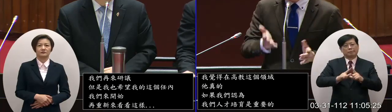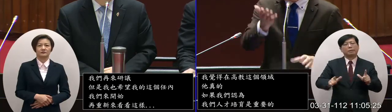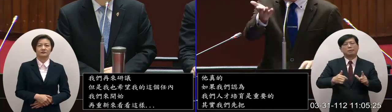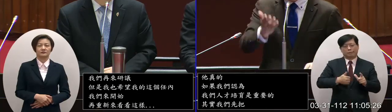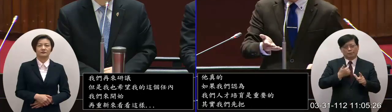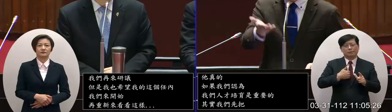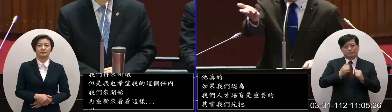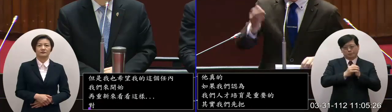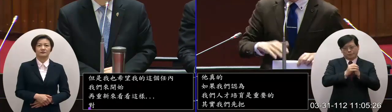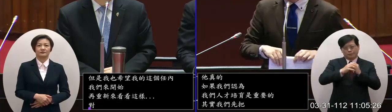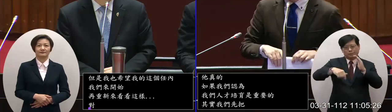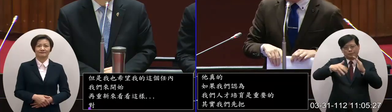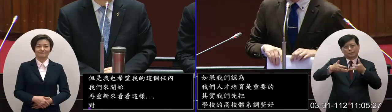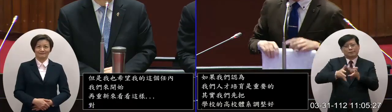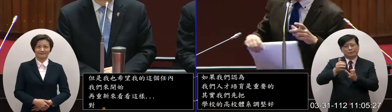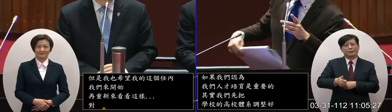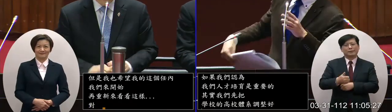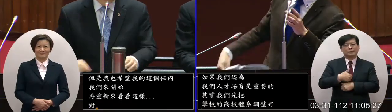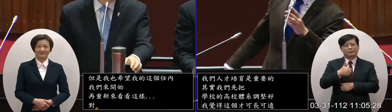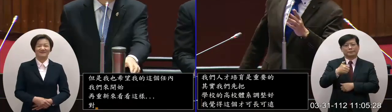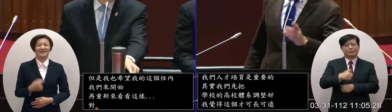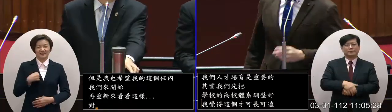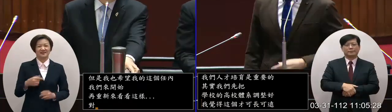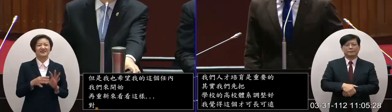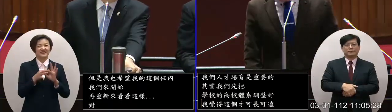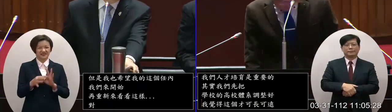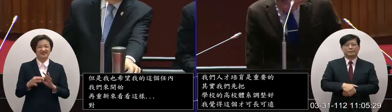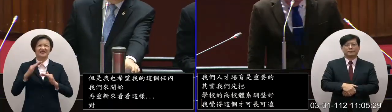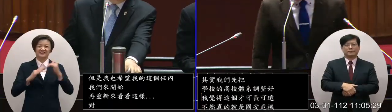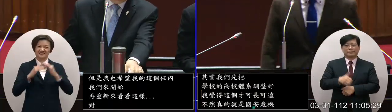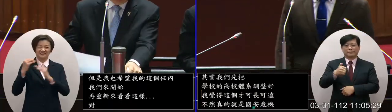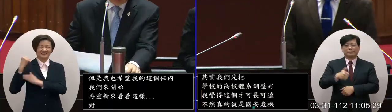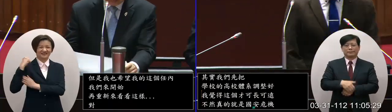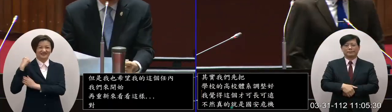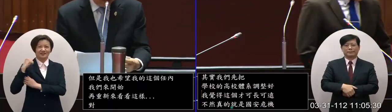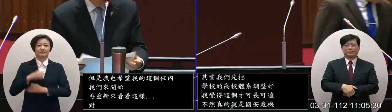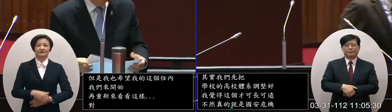那這真的就是拜託院長跟部長好 謝謝我們來一起努力好 謝謝謝謝